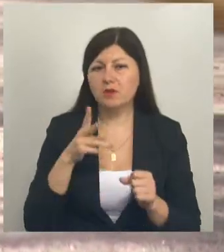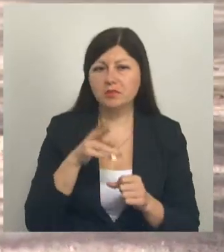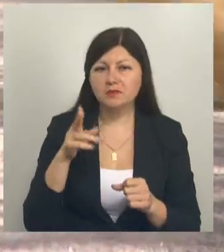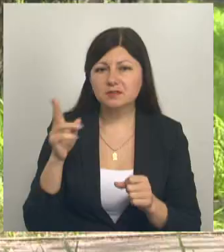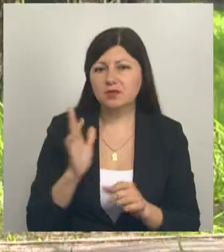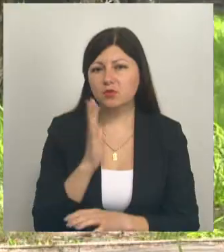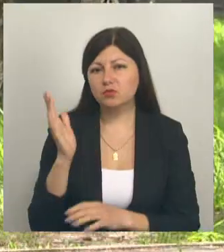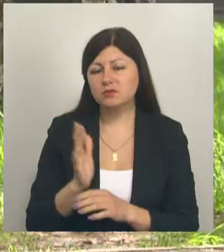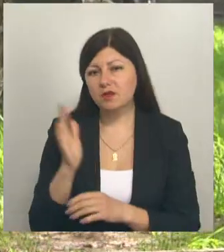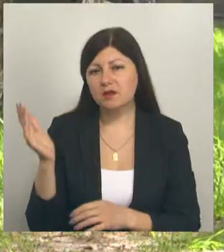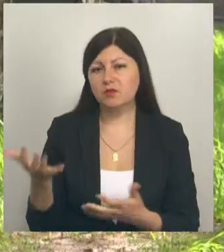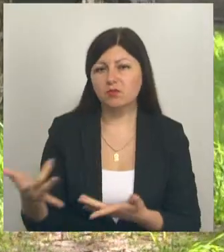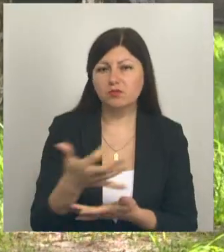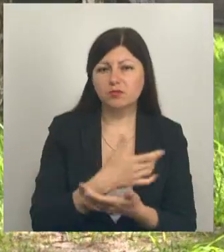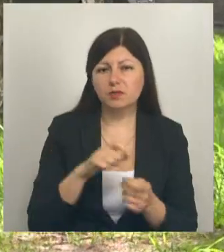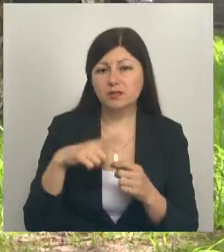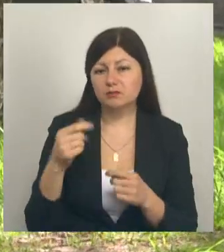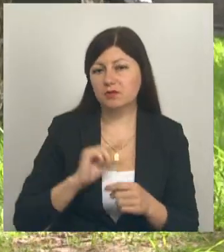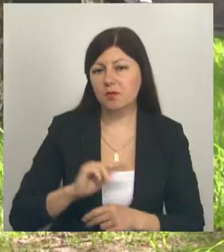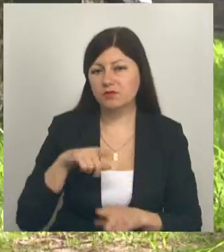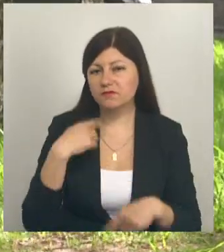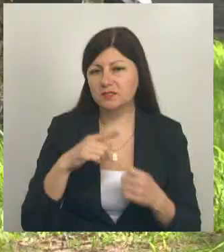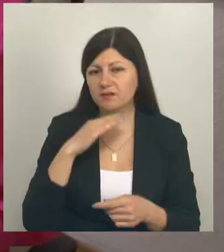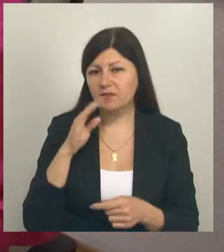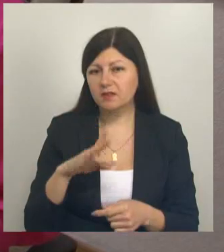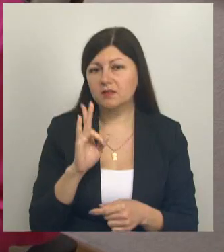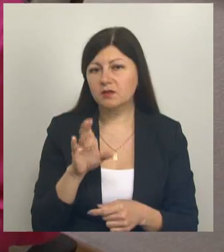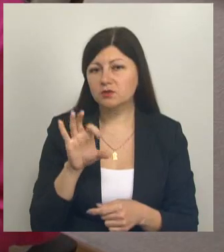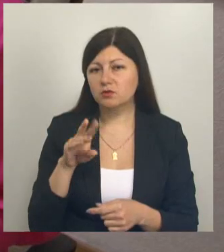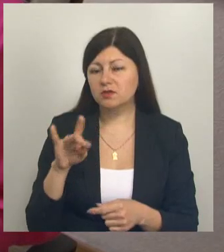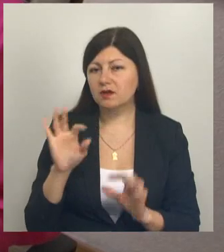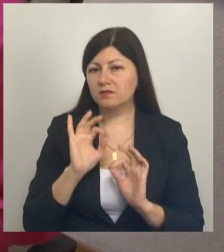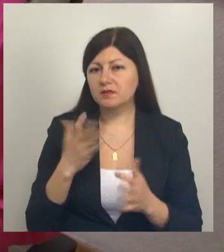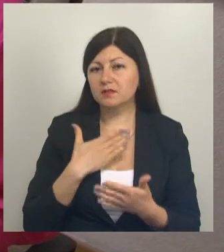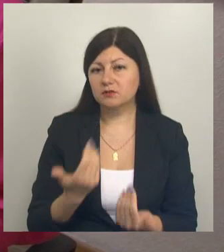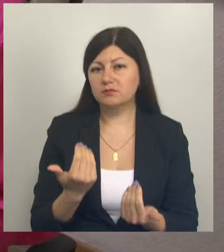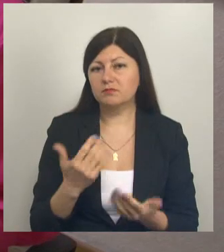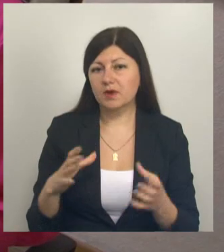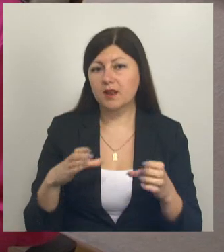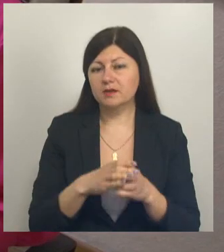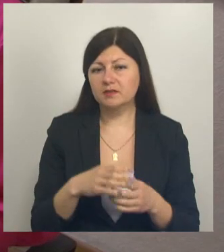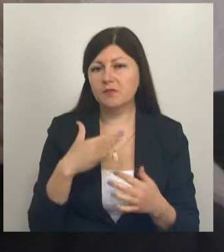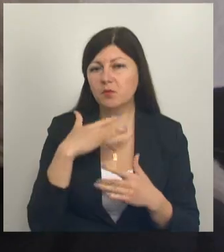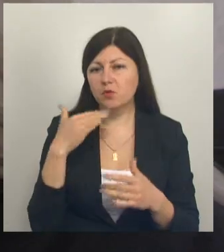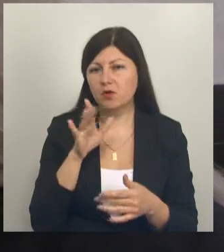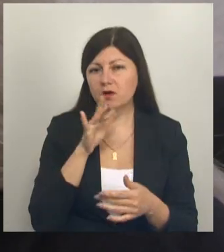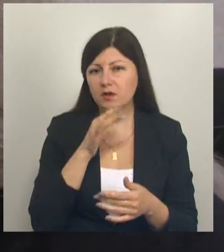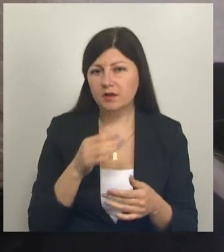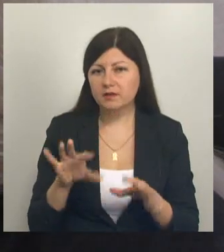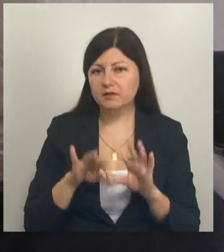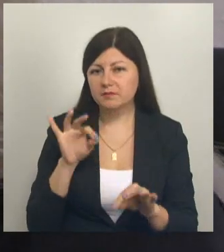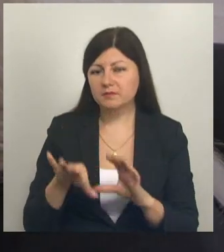убирают листву. Работы всегда хватает. Наталья Сотникова признаётся, нынешний коллектив подбирался десятилетиями. 68